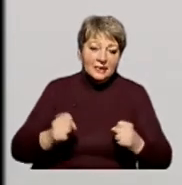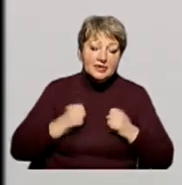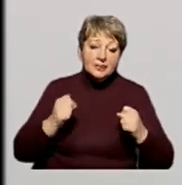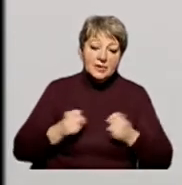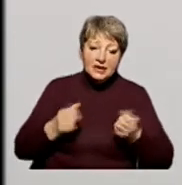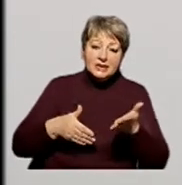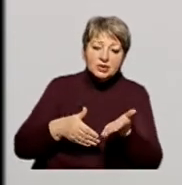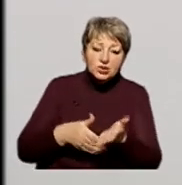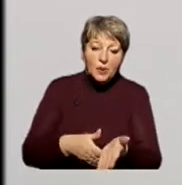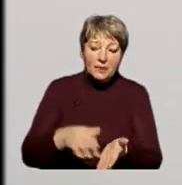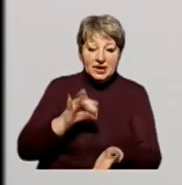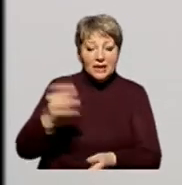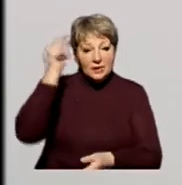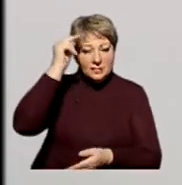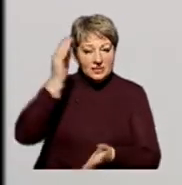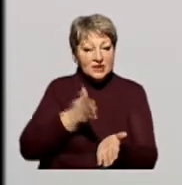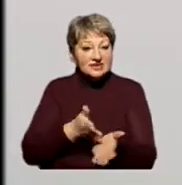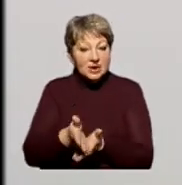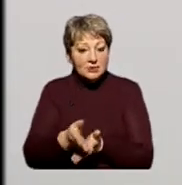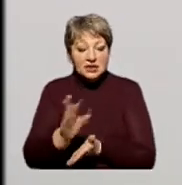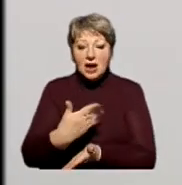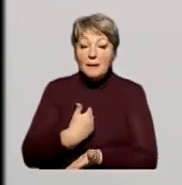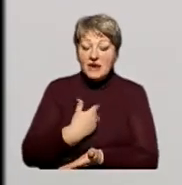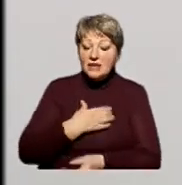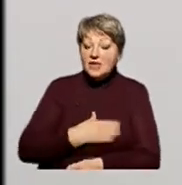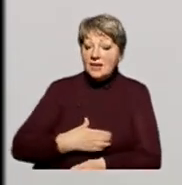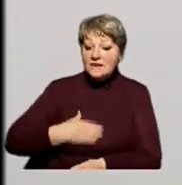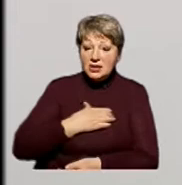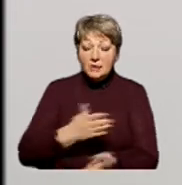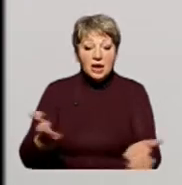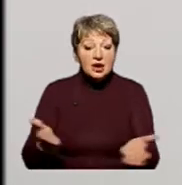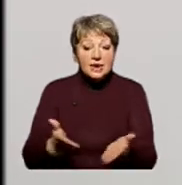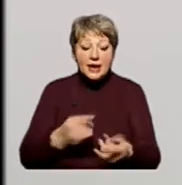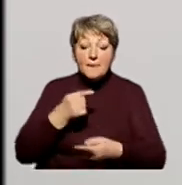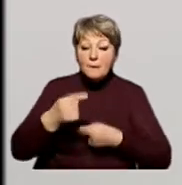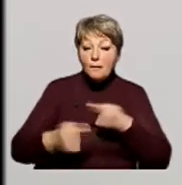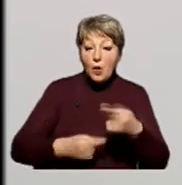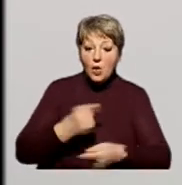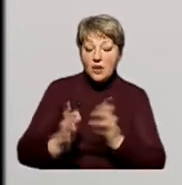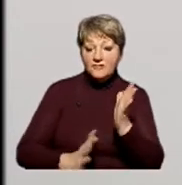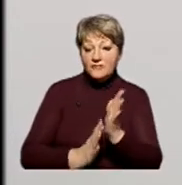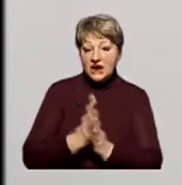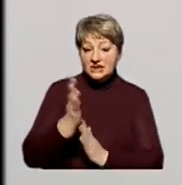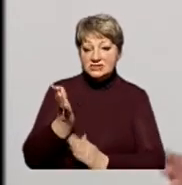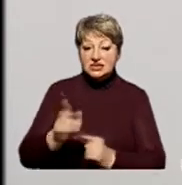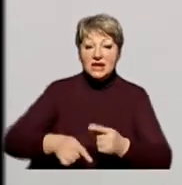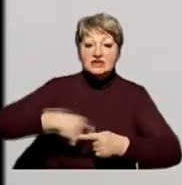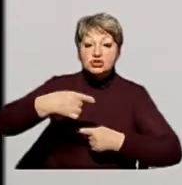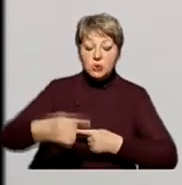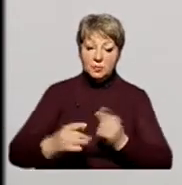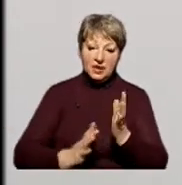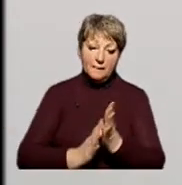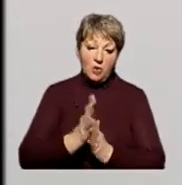допомагати, зокрема, і освітнім гаузям. Тому що для мене важливо, яким поколінням виросте наступне